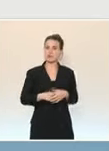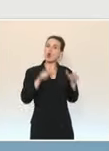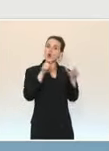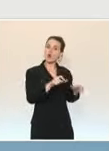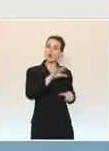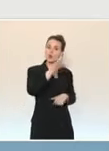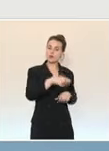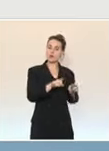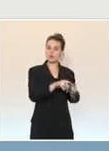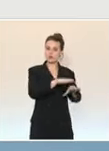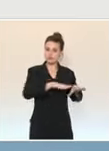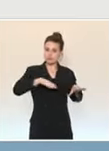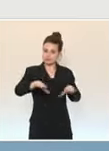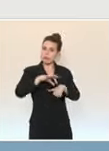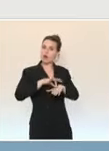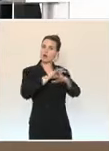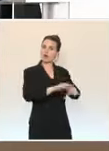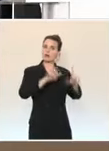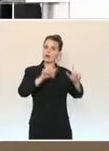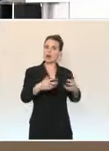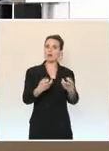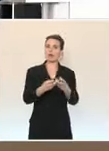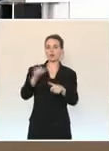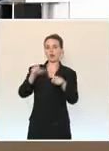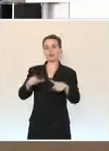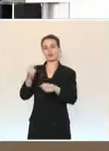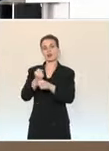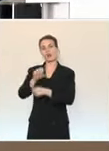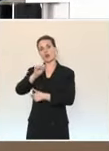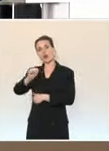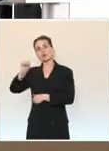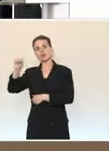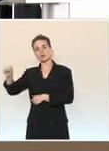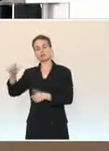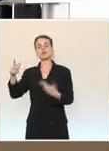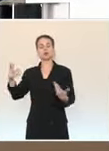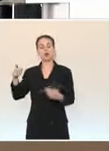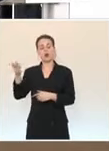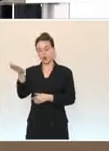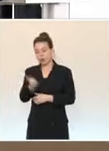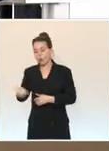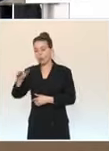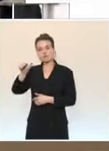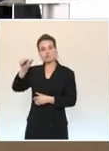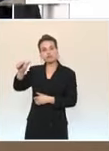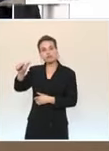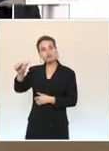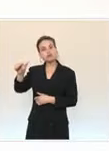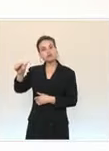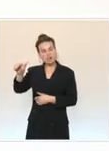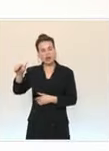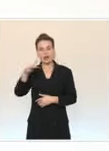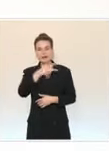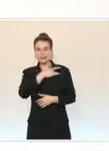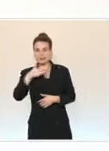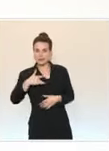'accompagnement. Les agents de'assurance maladie que M. le ministre de la Santé et des Solidarités gèrent seront à titre exemple chargés du suivi sanitaire